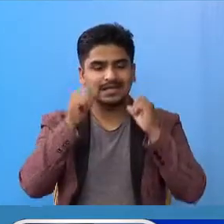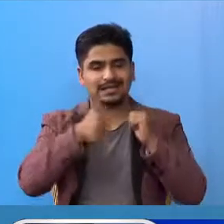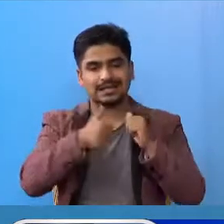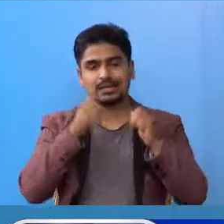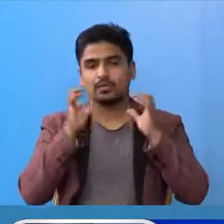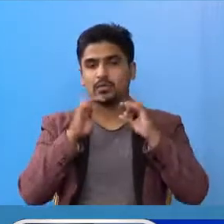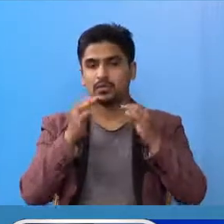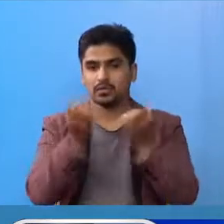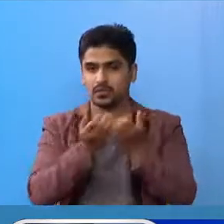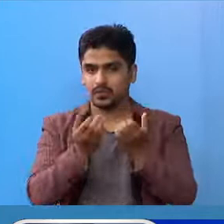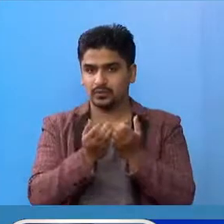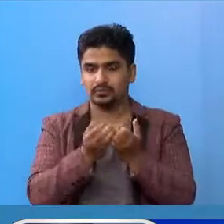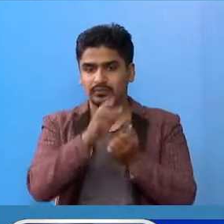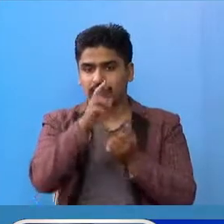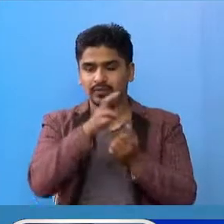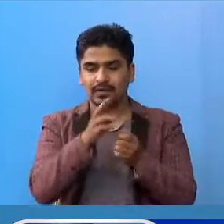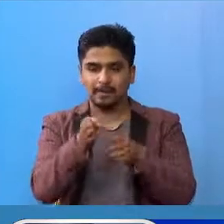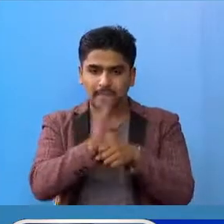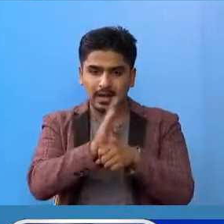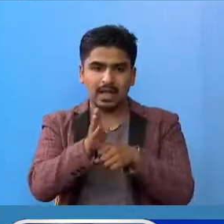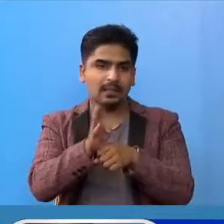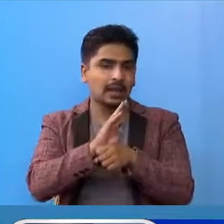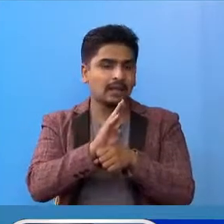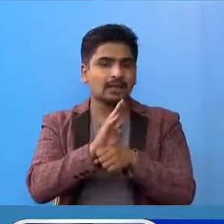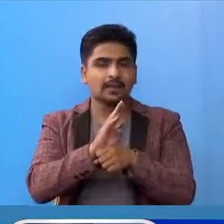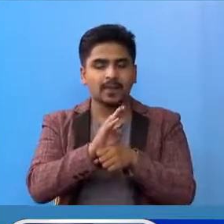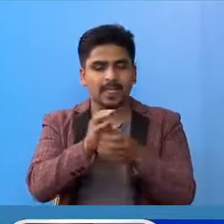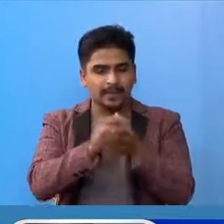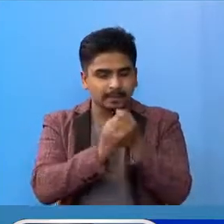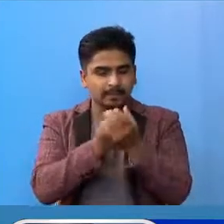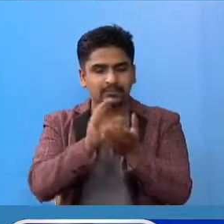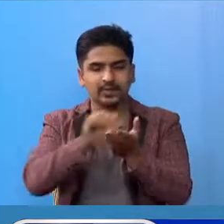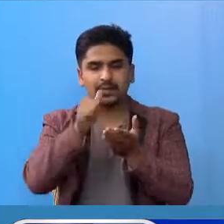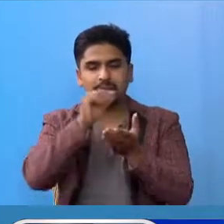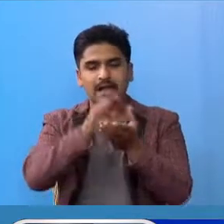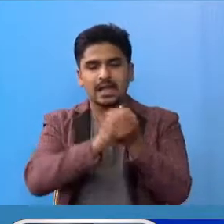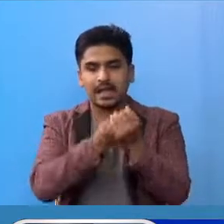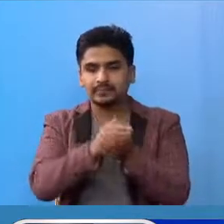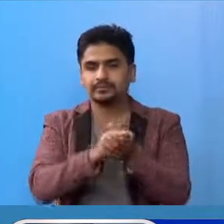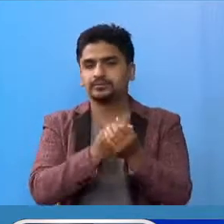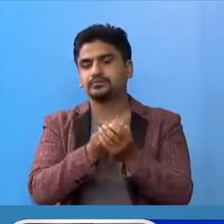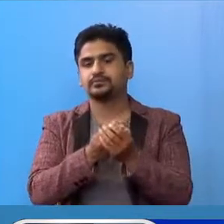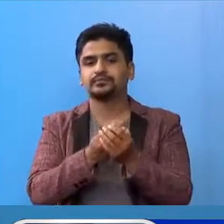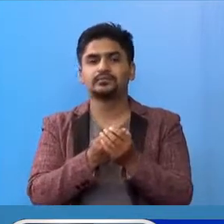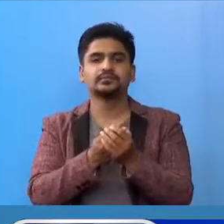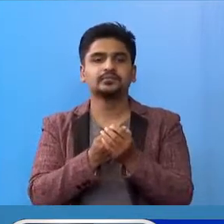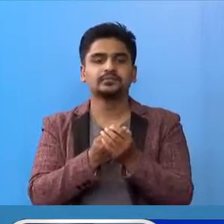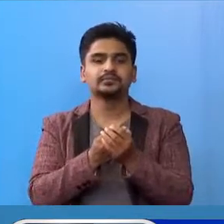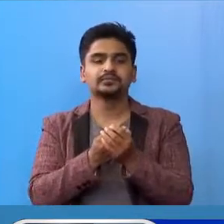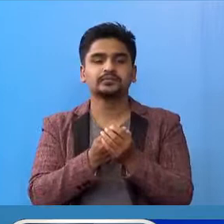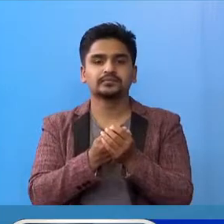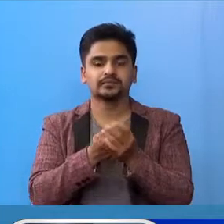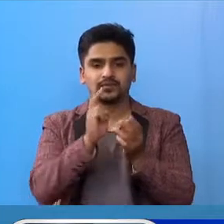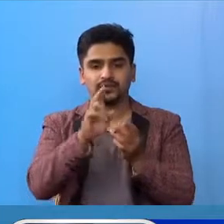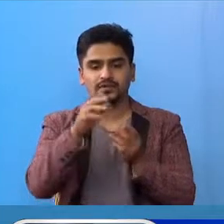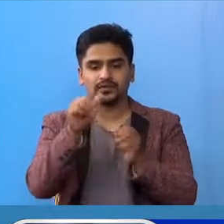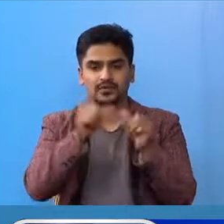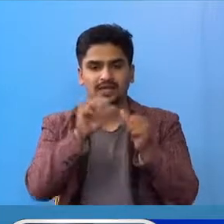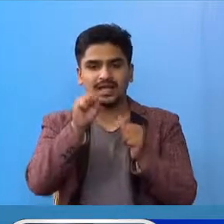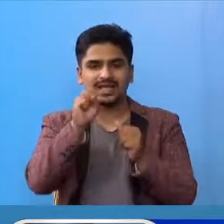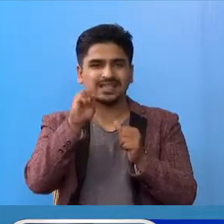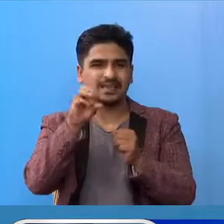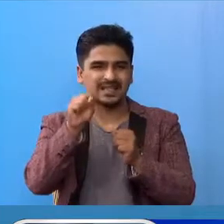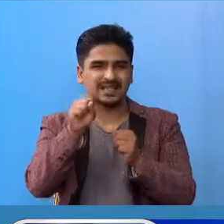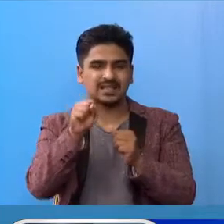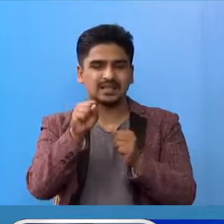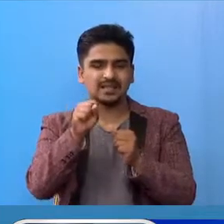स्थितप्रेयोक गरलू र बेला बेला मां मिची मिची सावून पा निले हाद धुनू जसला मिहस में वण